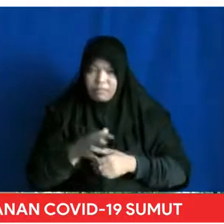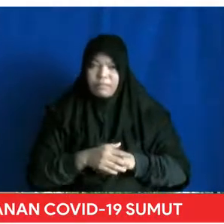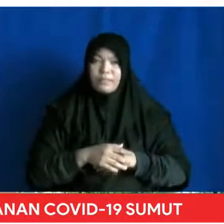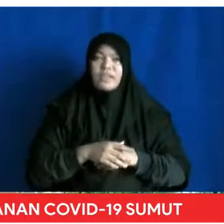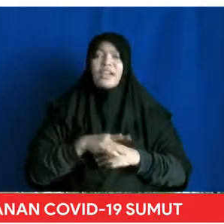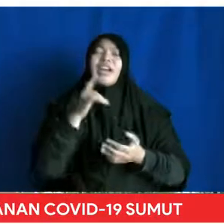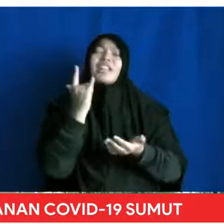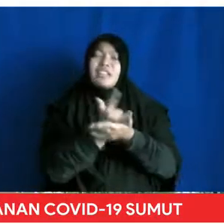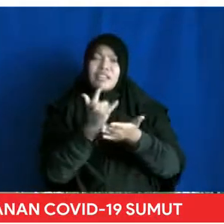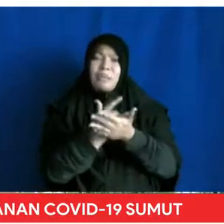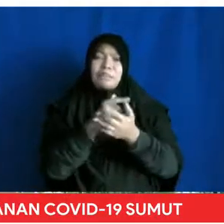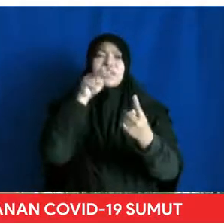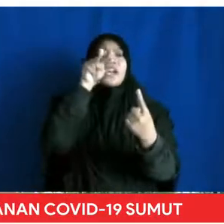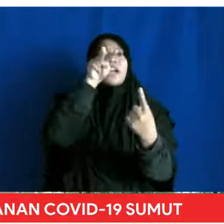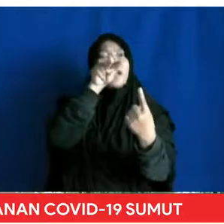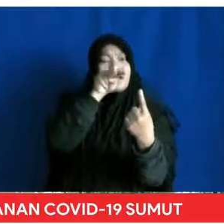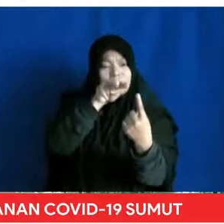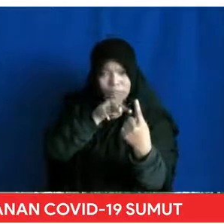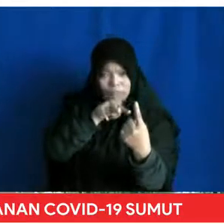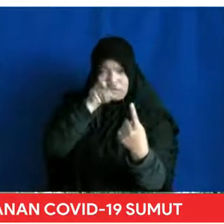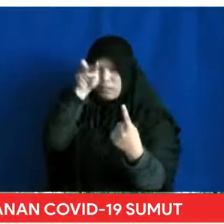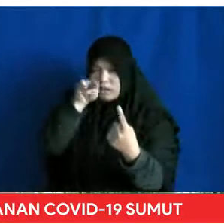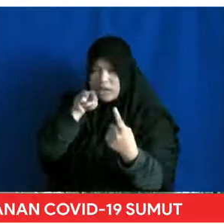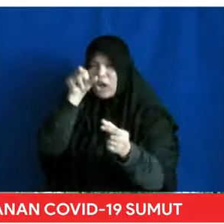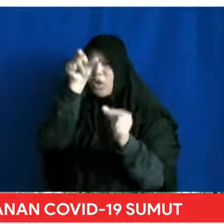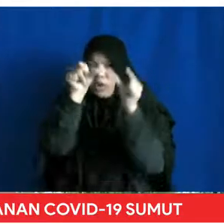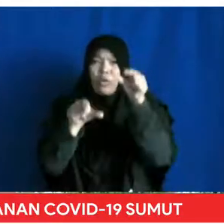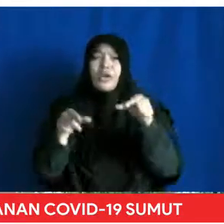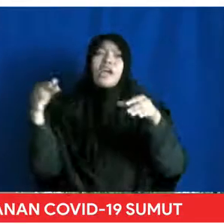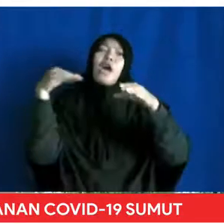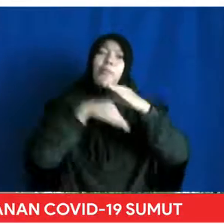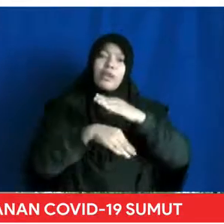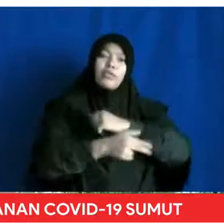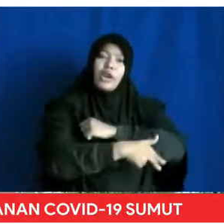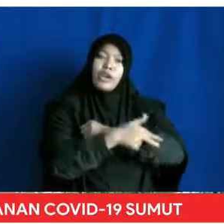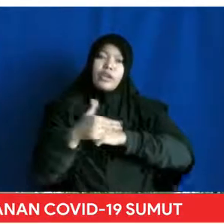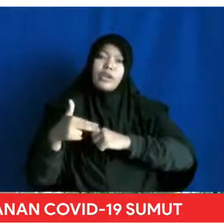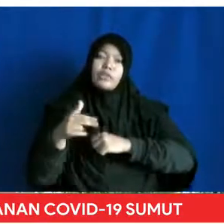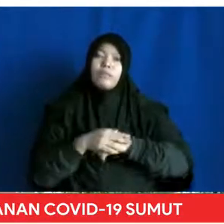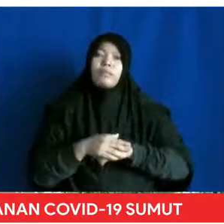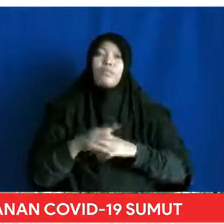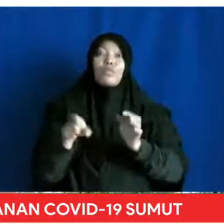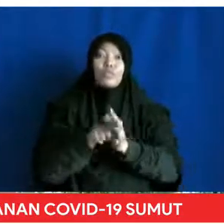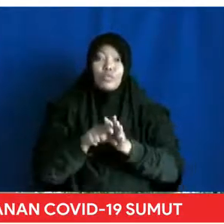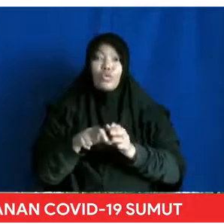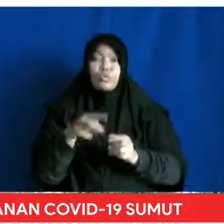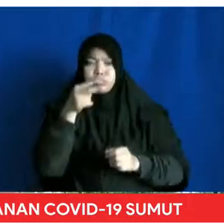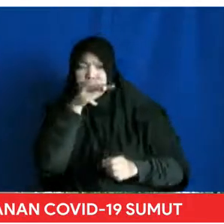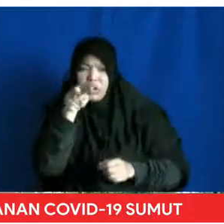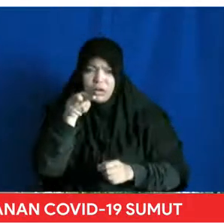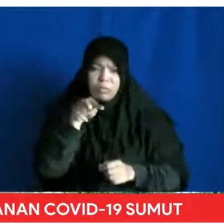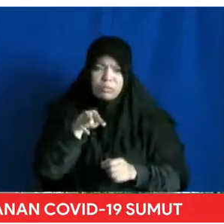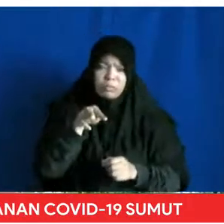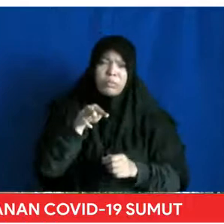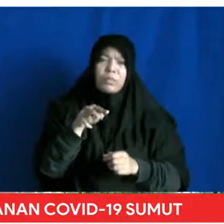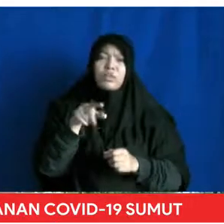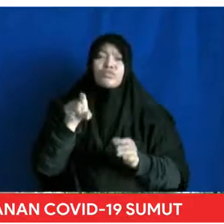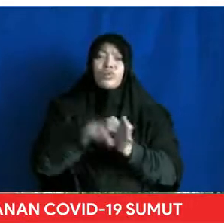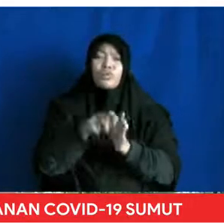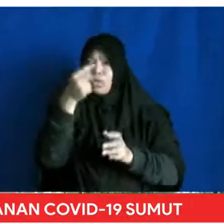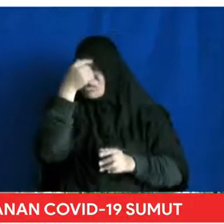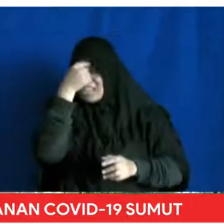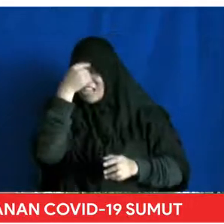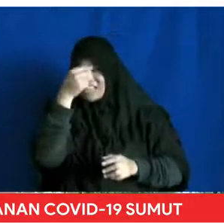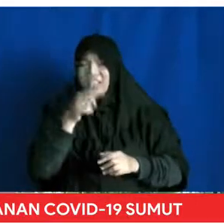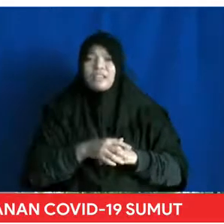kesehatan Terhadap saudara-saudara kita itu Dan seandainya dijumpai Hal-hal yang perlu ditindaklanjuti Kawan